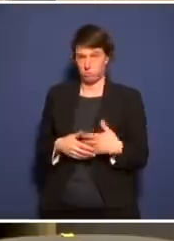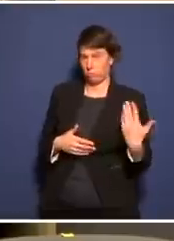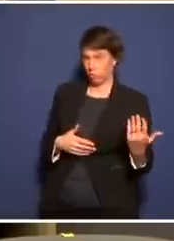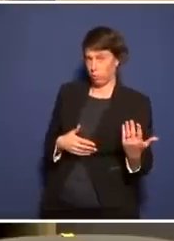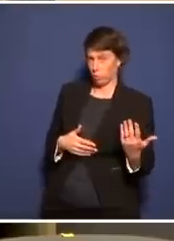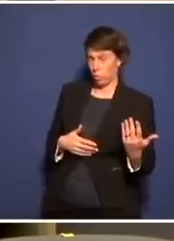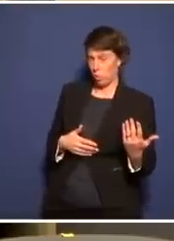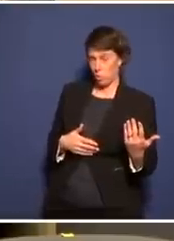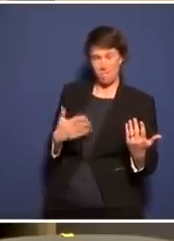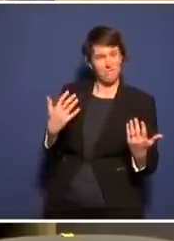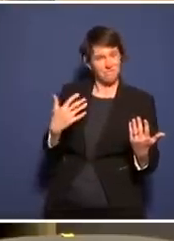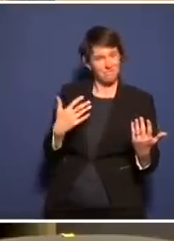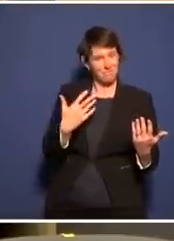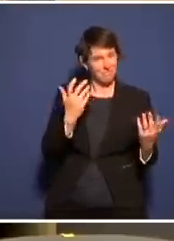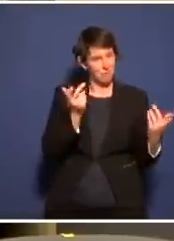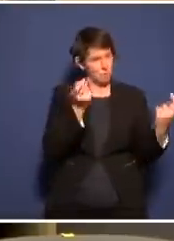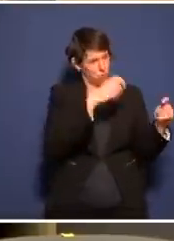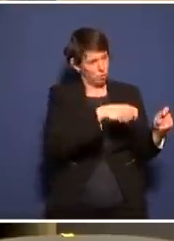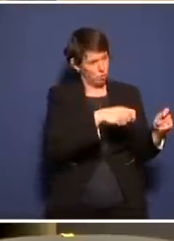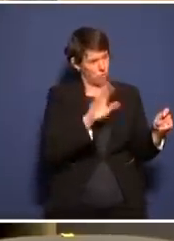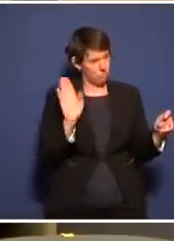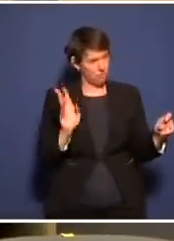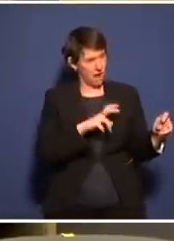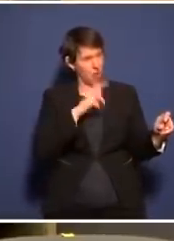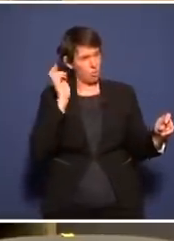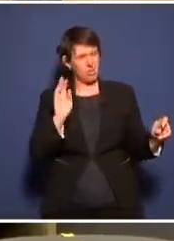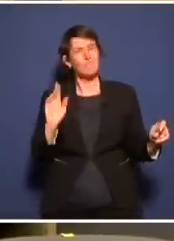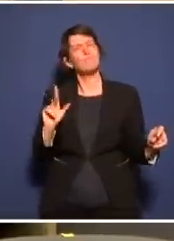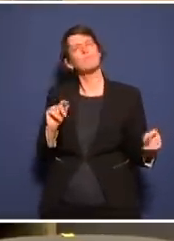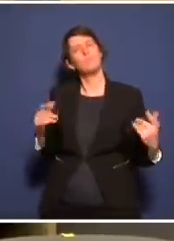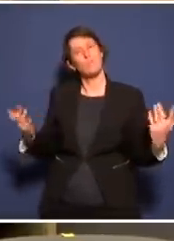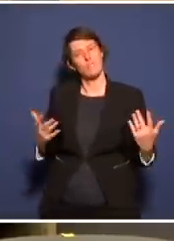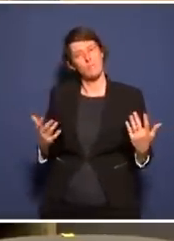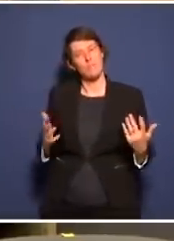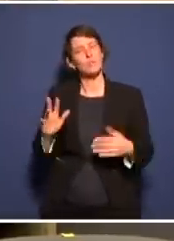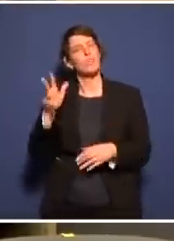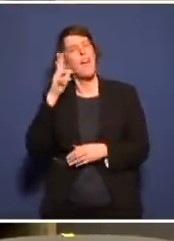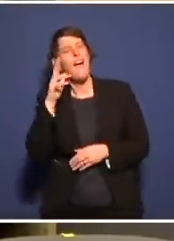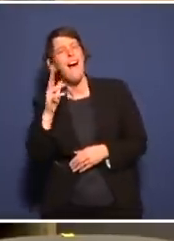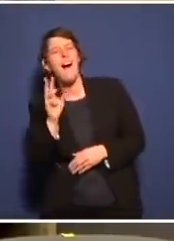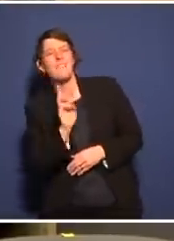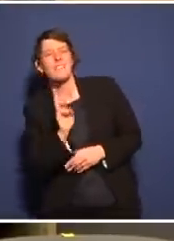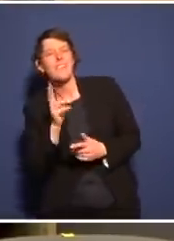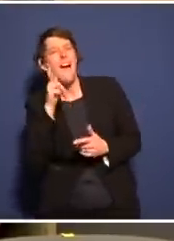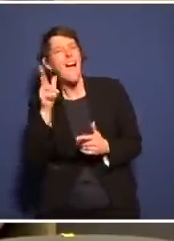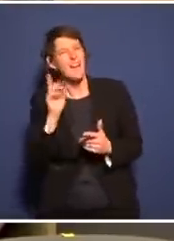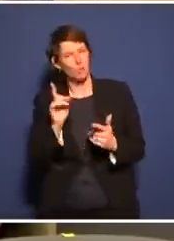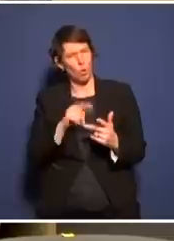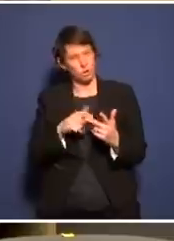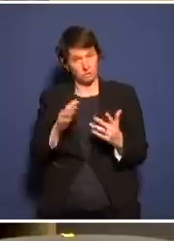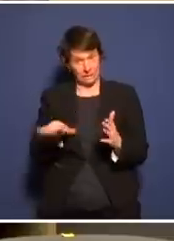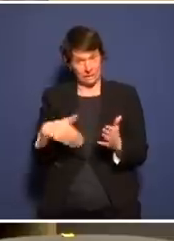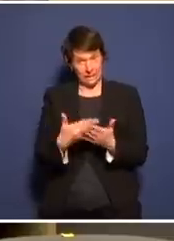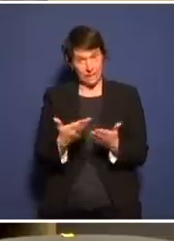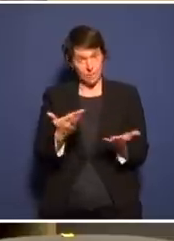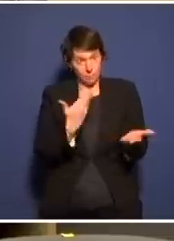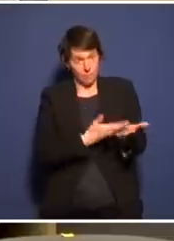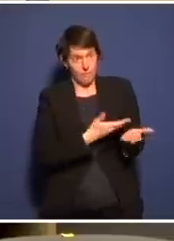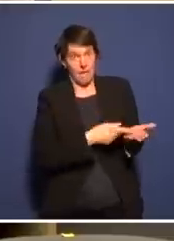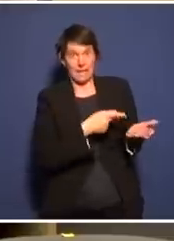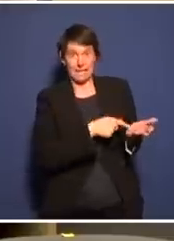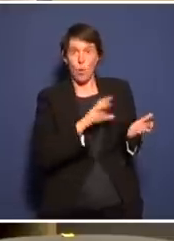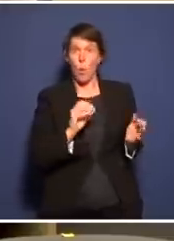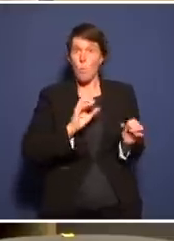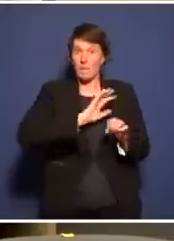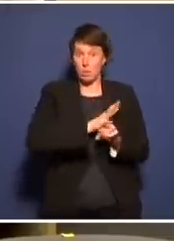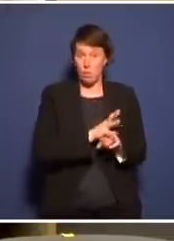Ausstieg aus gemeinsam beschlossenen Forderungen? Und Herr Wieler, Drosten, gibt es Evidenz dafür, dass tatsächlich Omikron